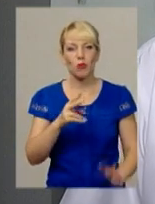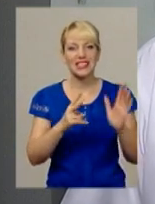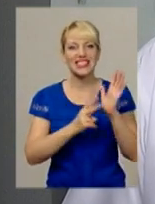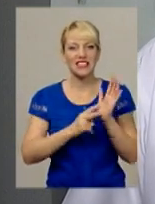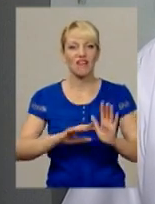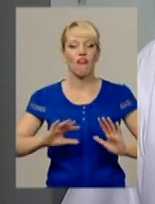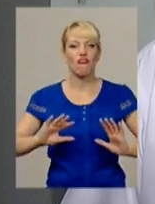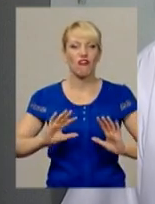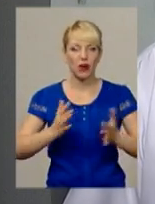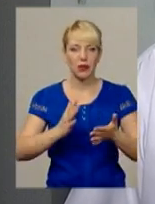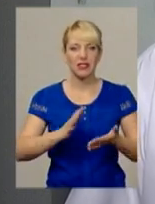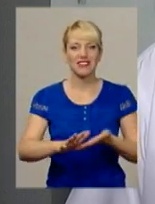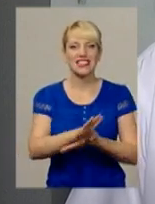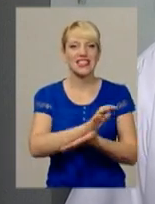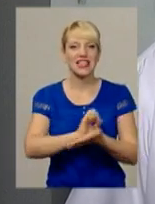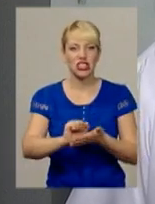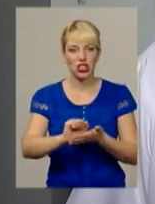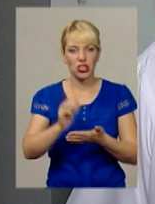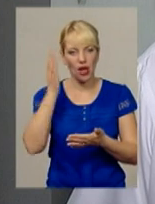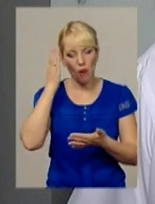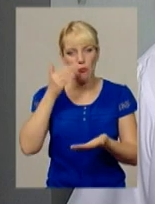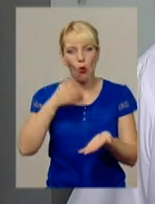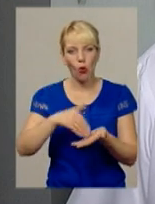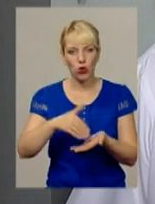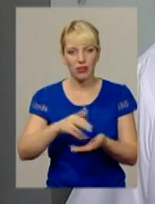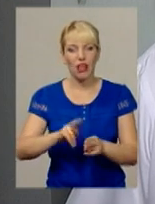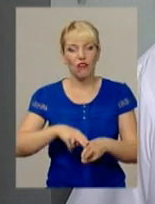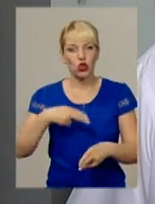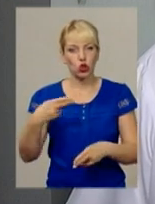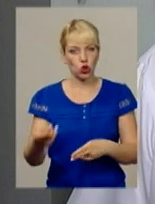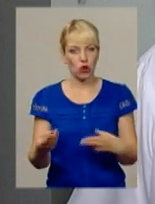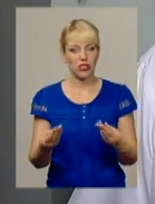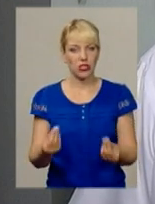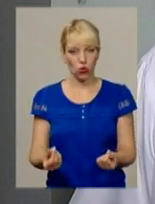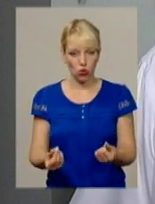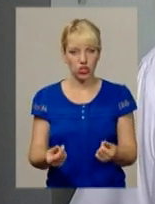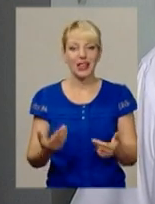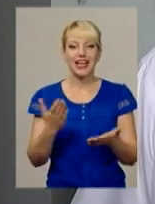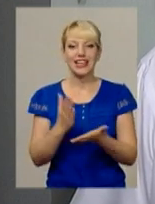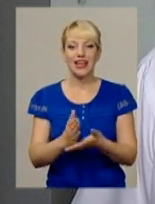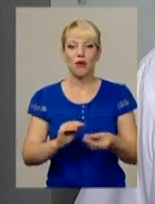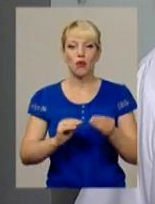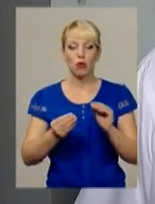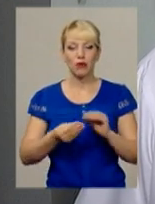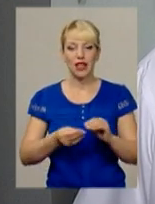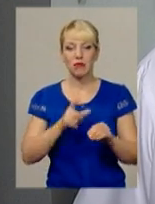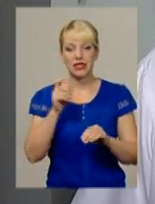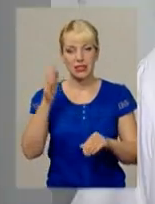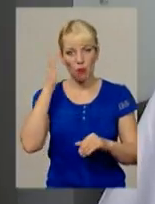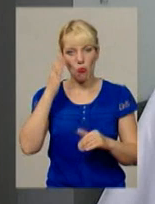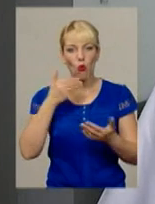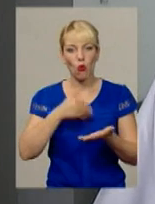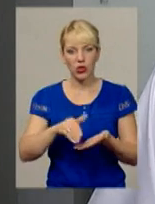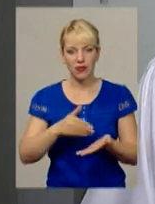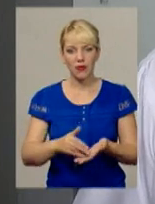поголів'я, відшкодовані кошти, є проблеми з поголів'ям.